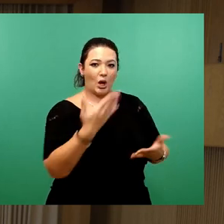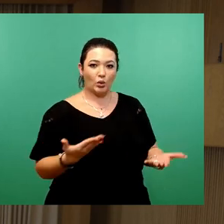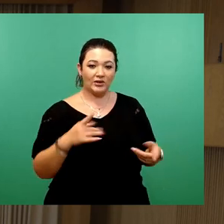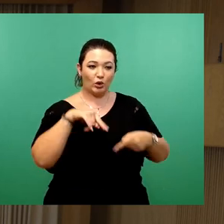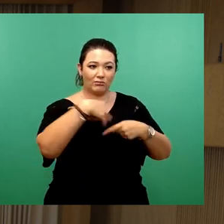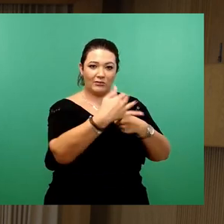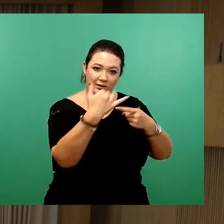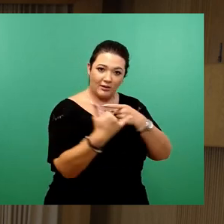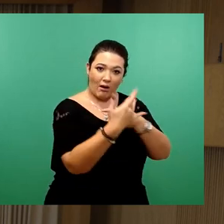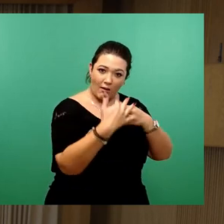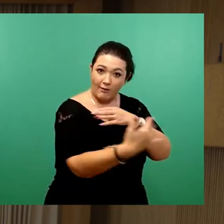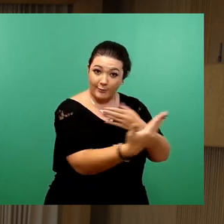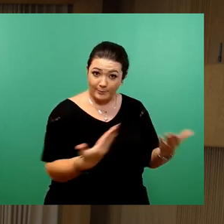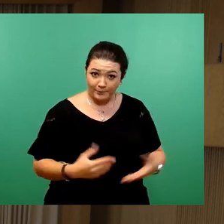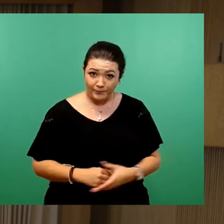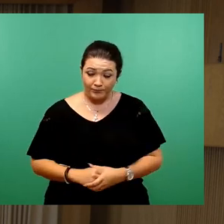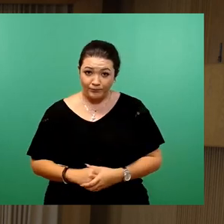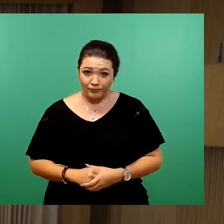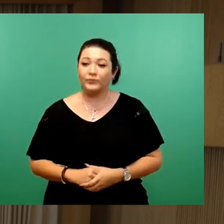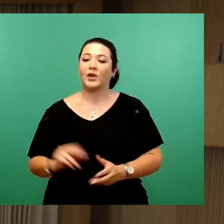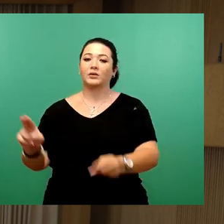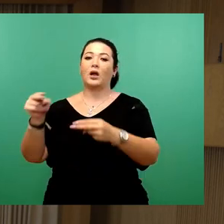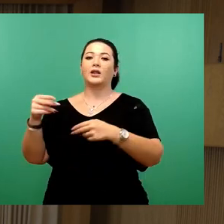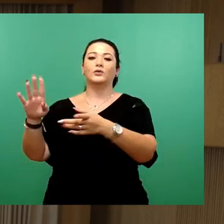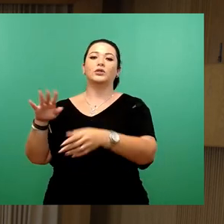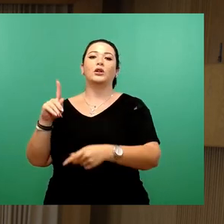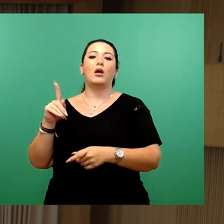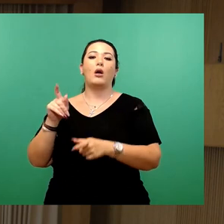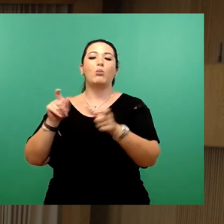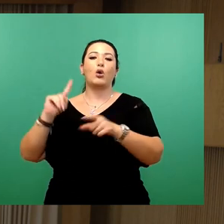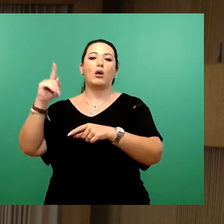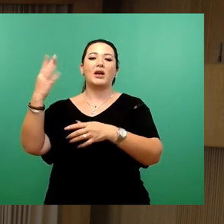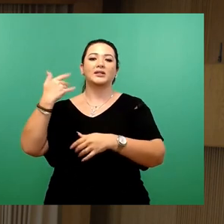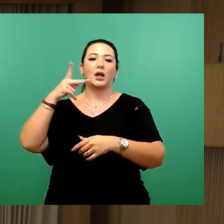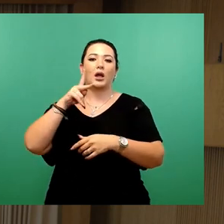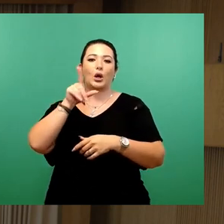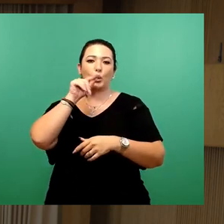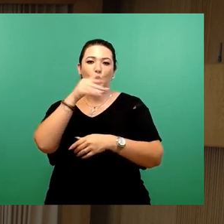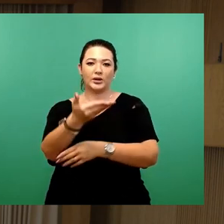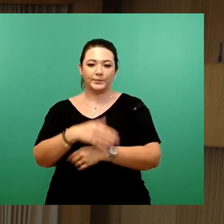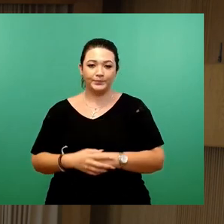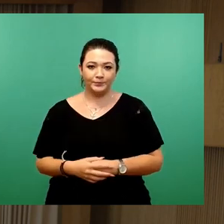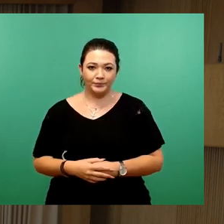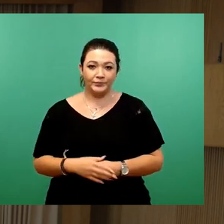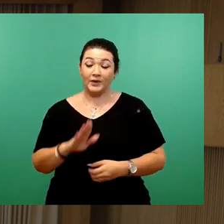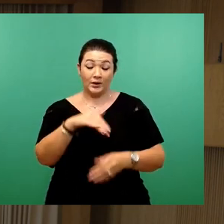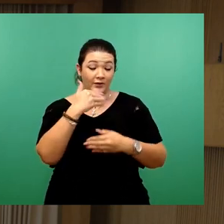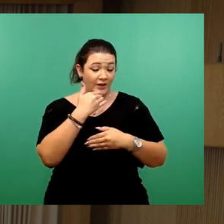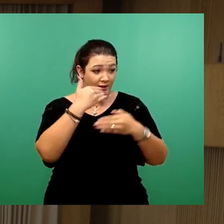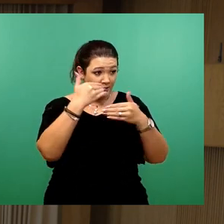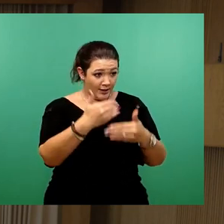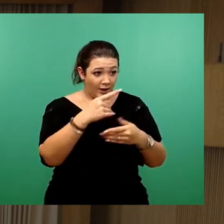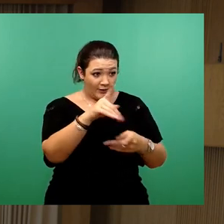Die Beantwortung übernimmt der Bürgermeister Kühn. Ja, sehr geehrter Herr Stadtrat Krüger, vielen Dank für die Frage.